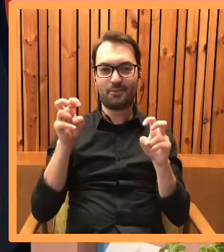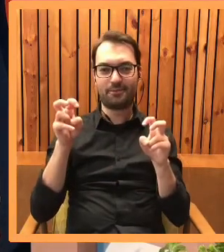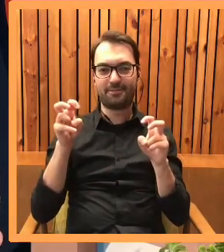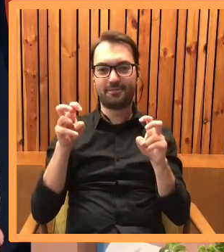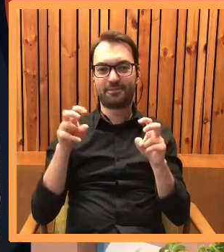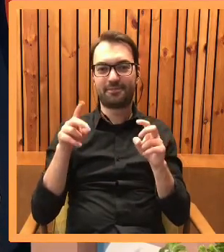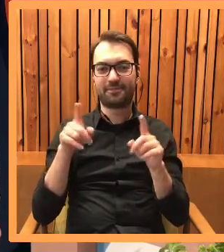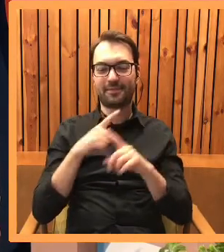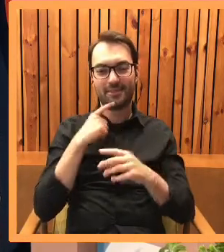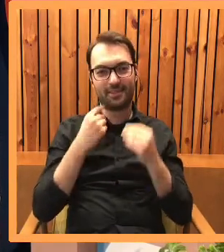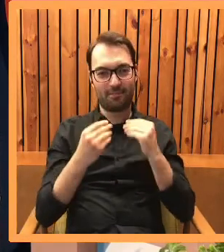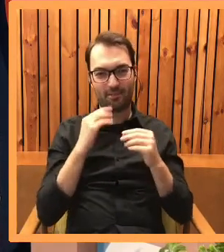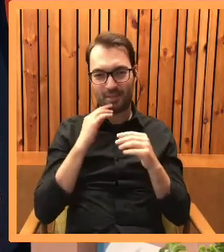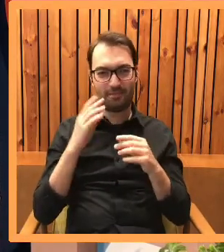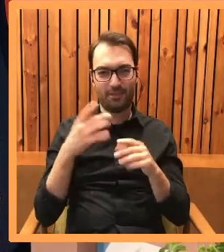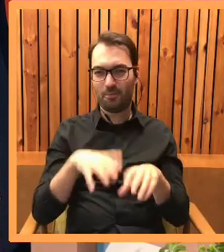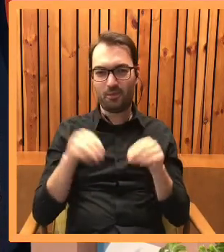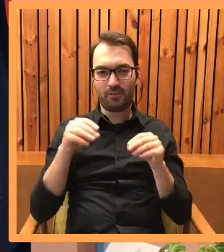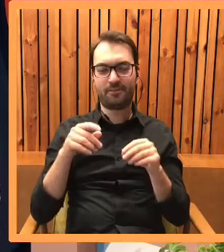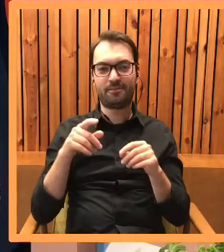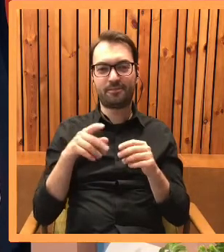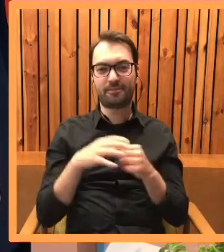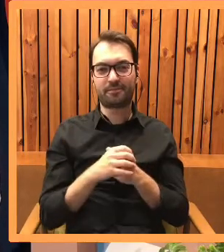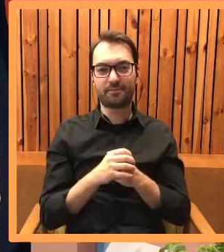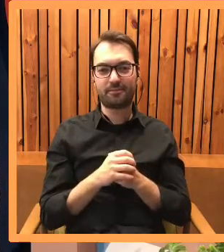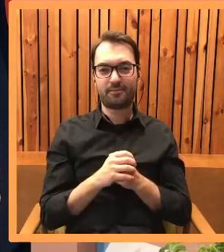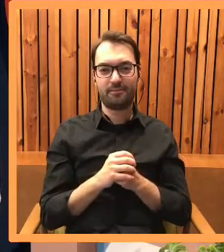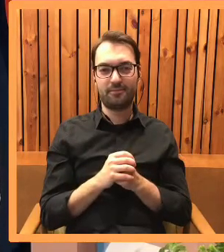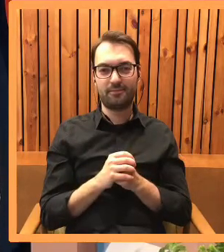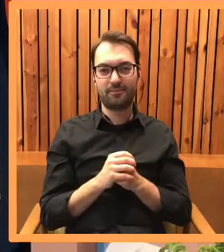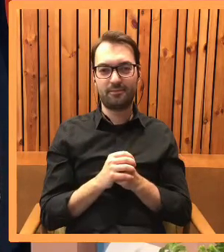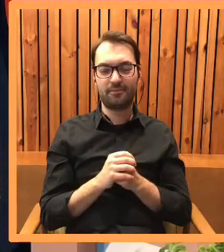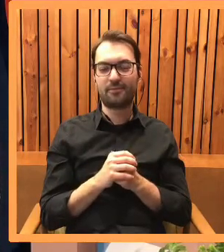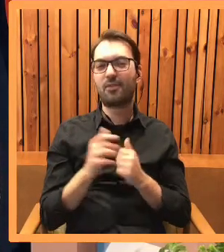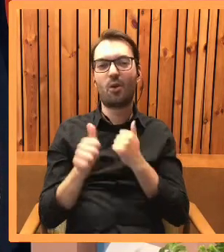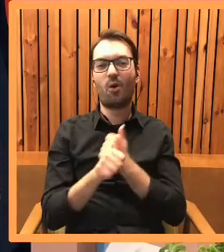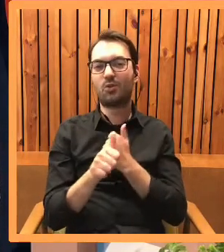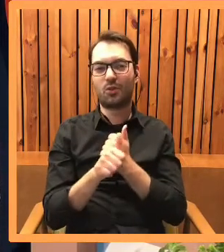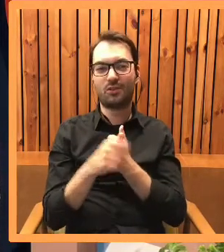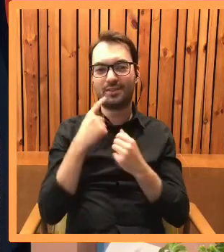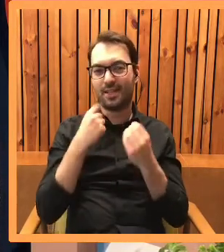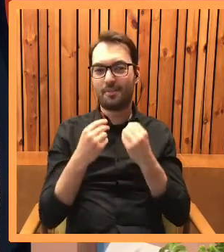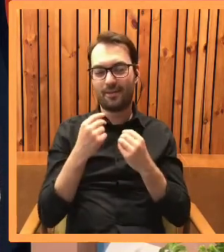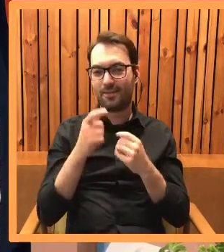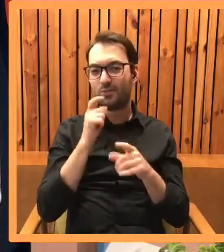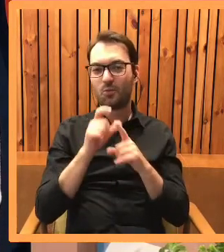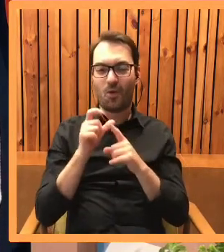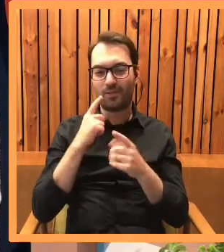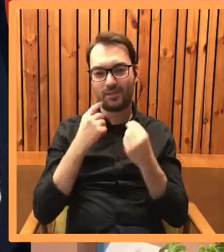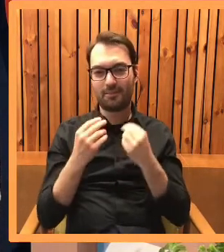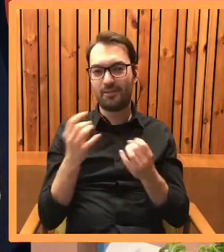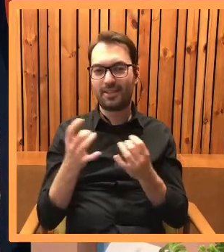I to też była zabawa w zasadzie od samego początku, chyba od tytułu. Powiedz, na czym polega ta zabawa słowem?